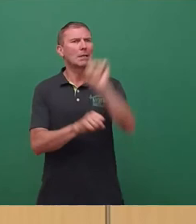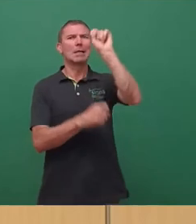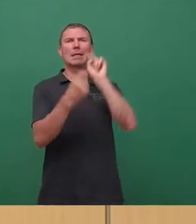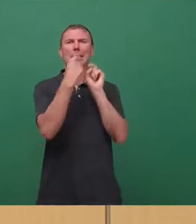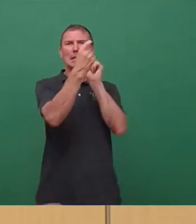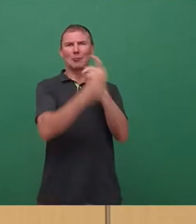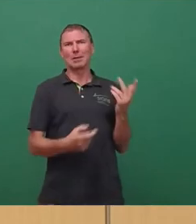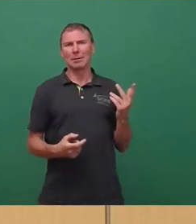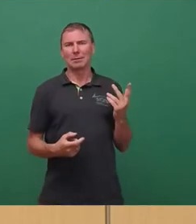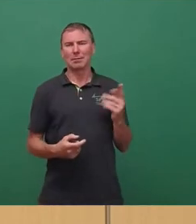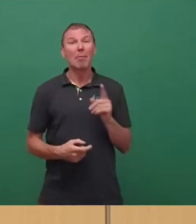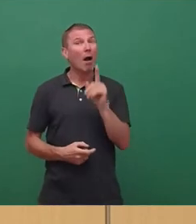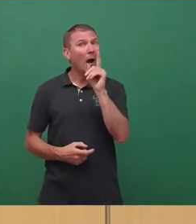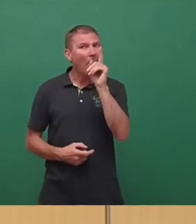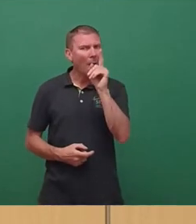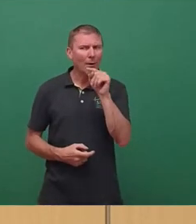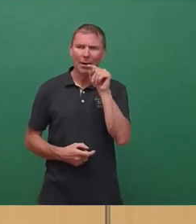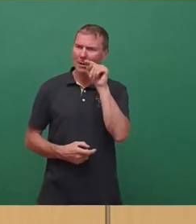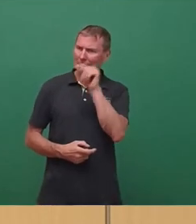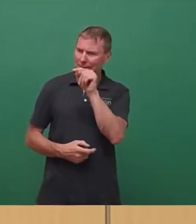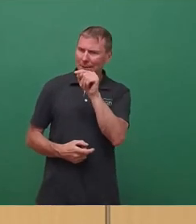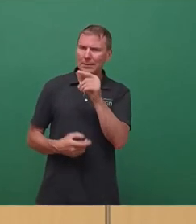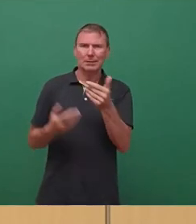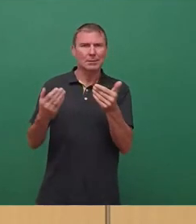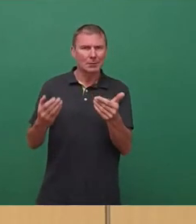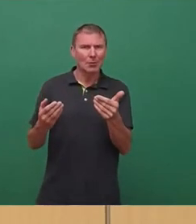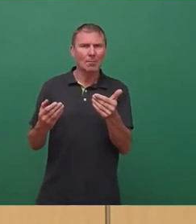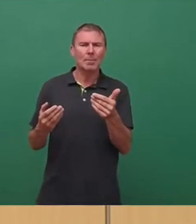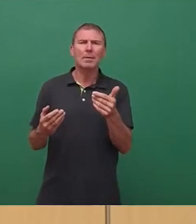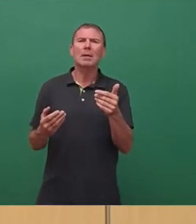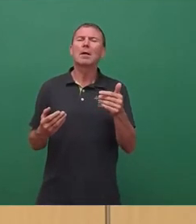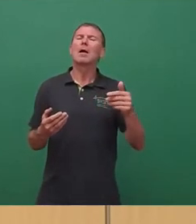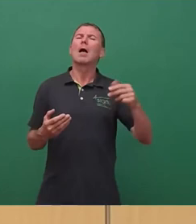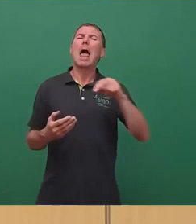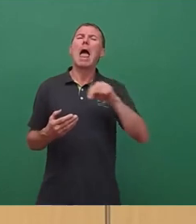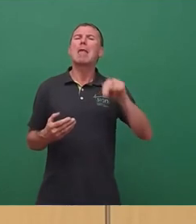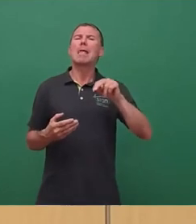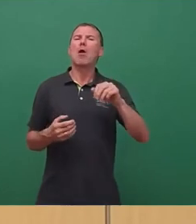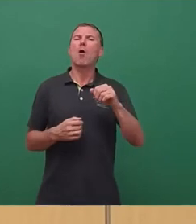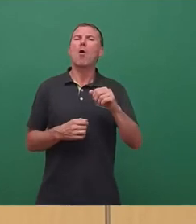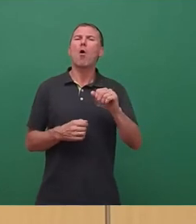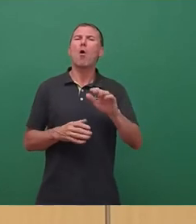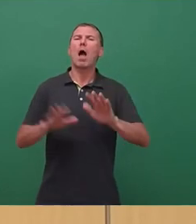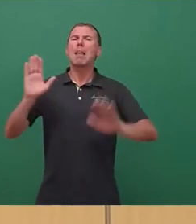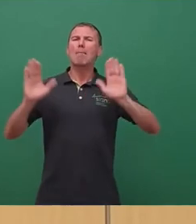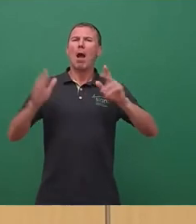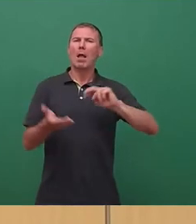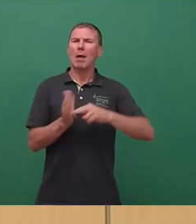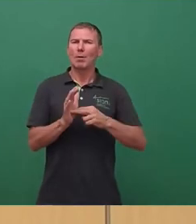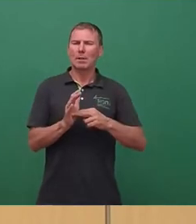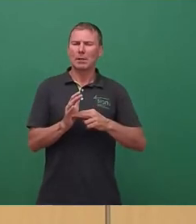Aber diese Trophäe neoliberaler Politik wollte sich der Regent von